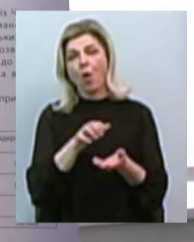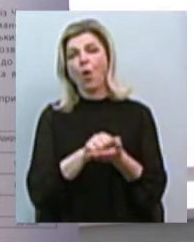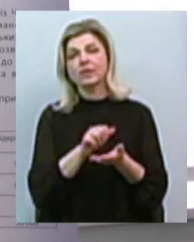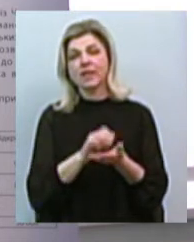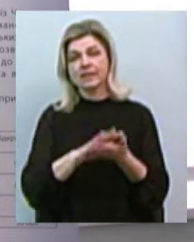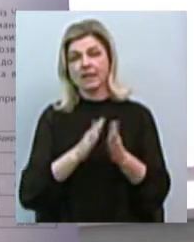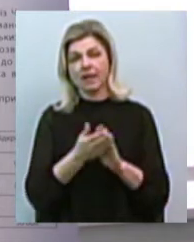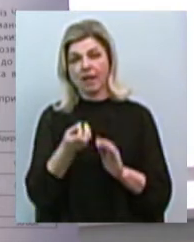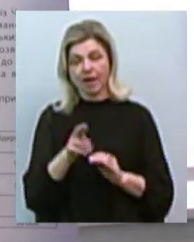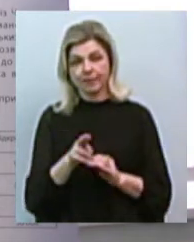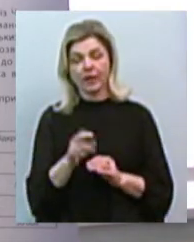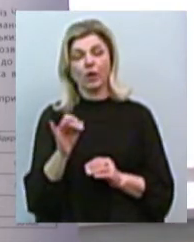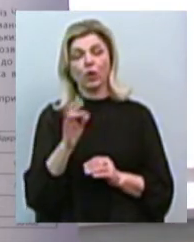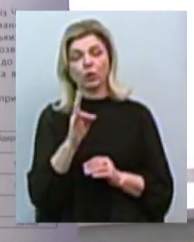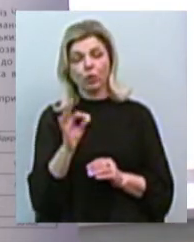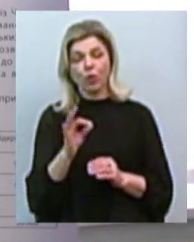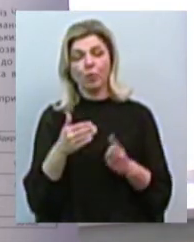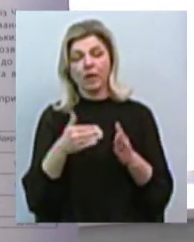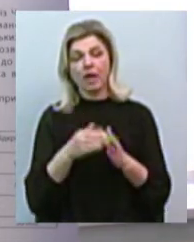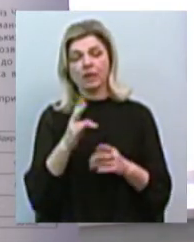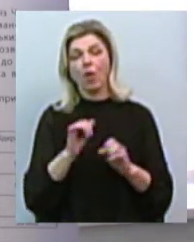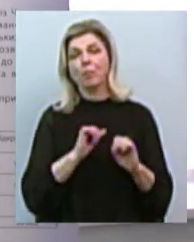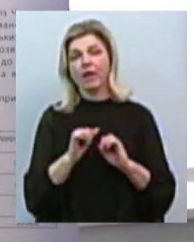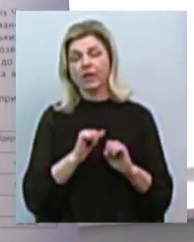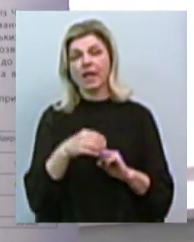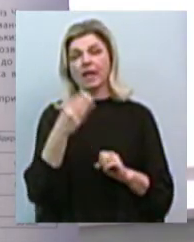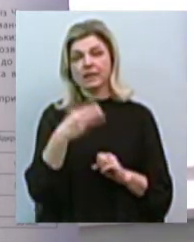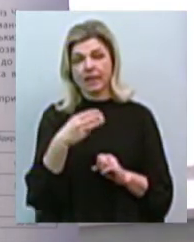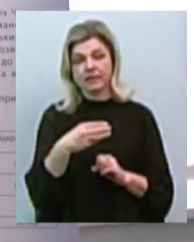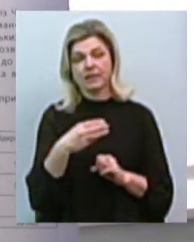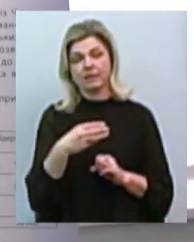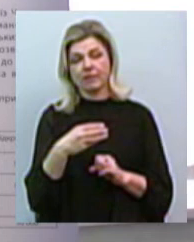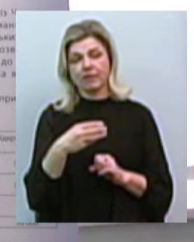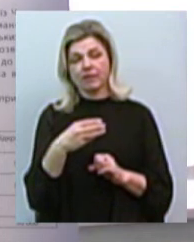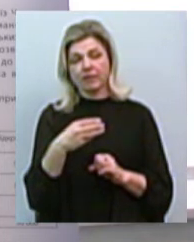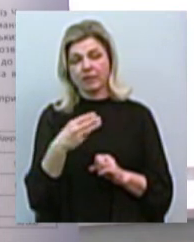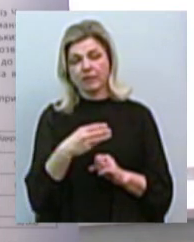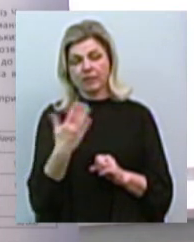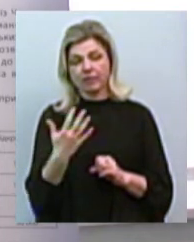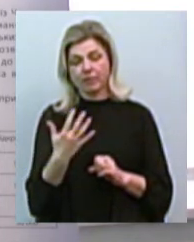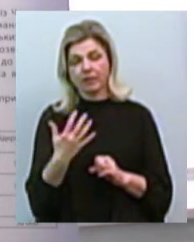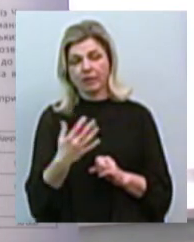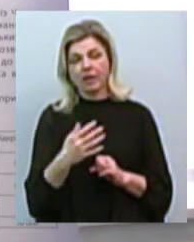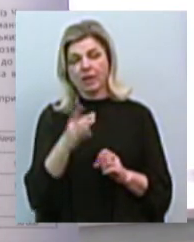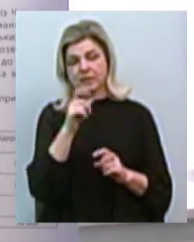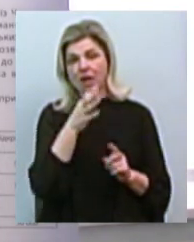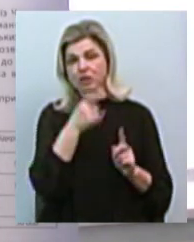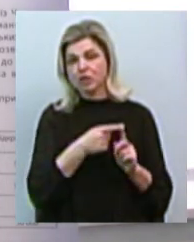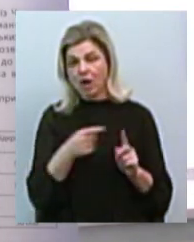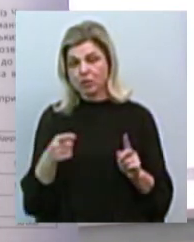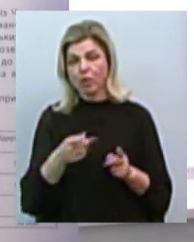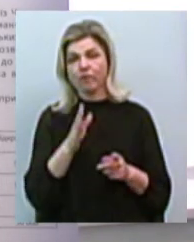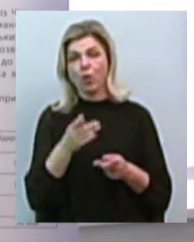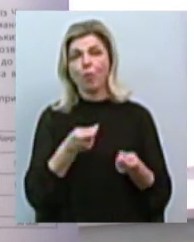власності, але береться в управління на 30 або 35 років, кожного свій відвідок часу, в управління